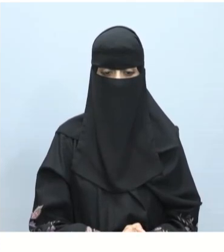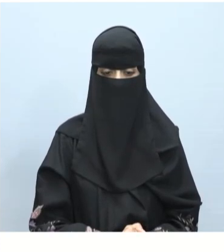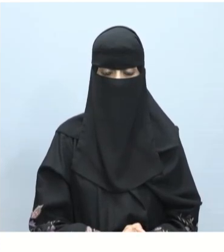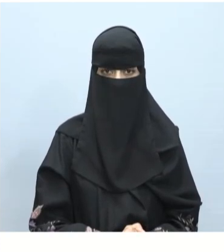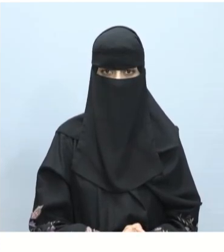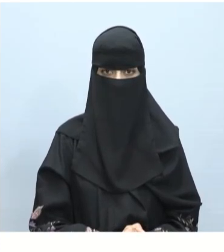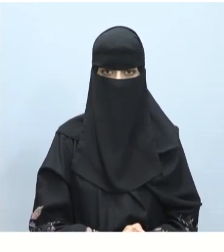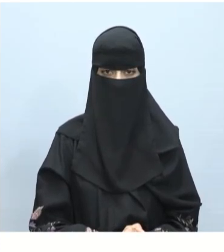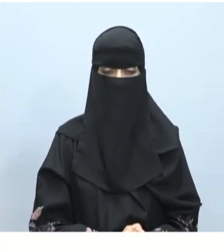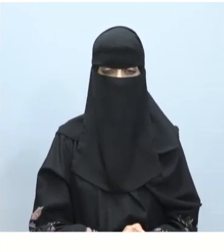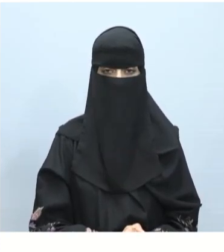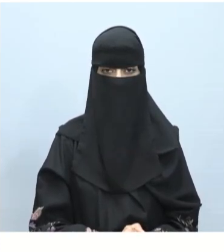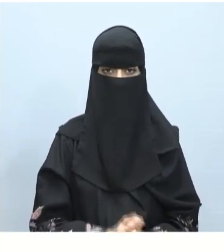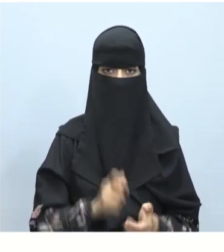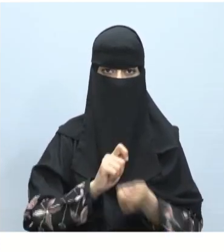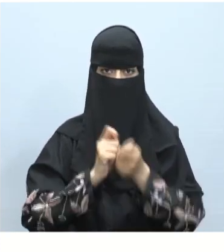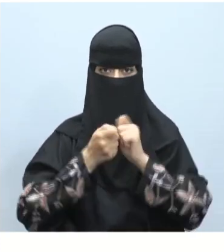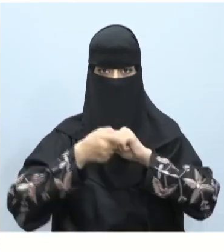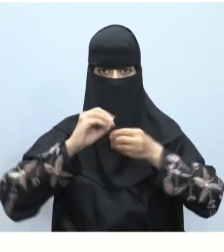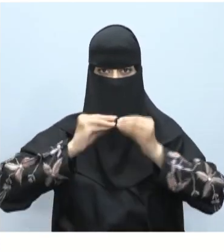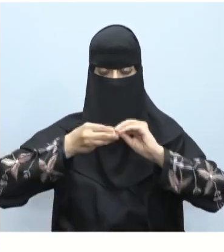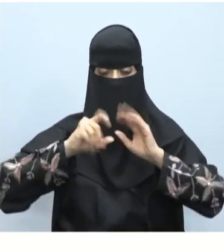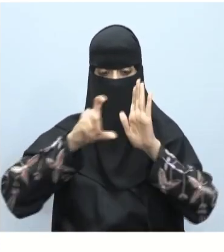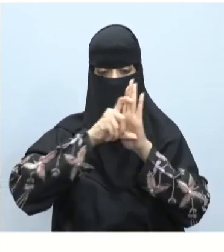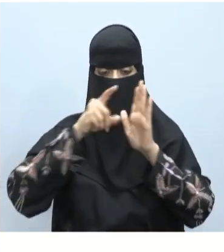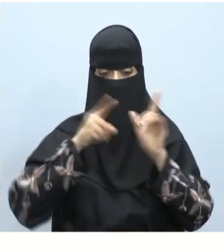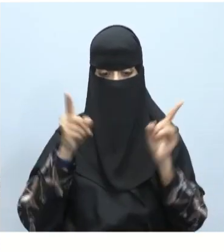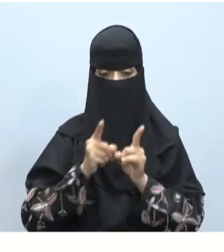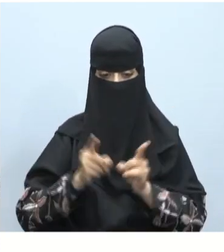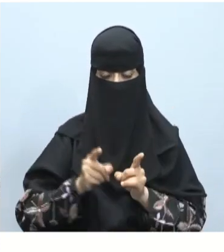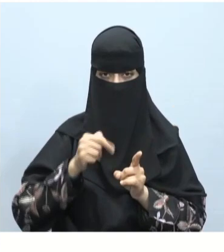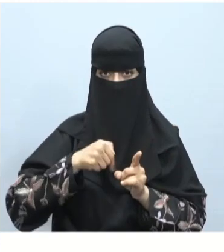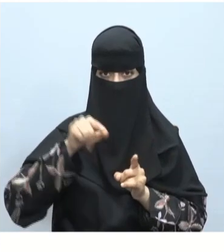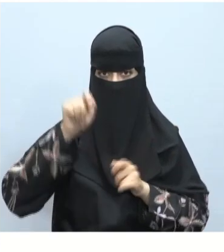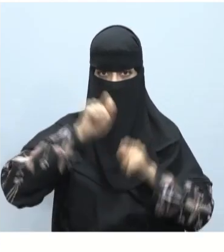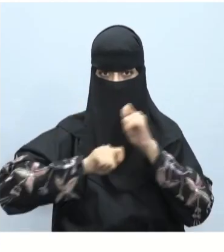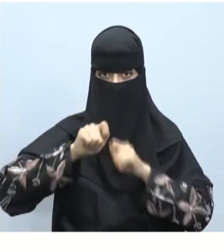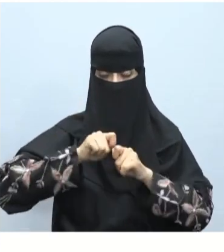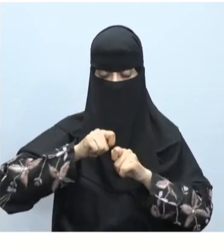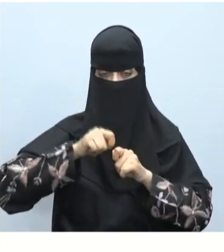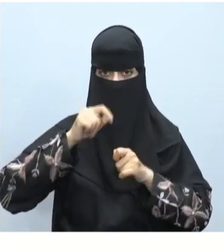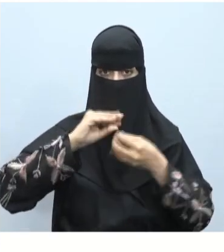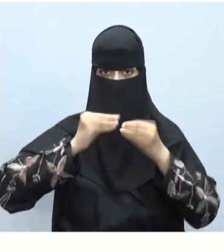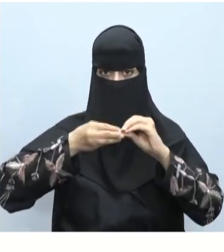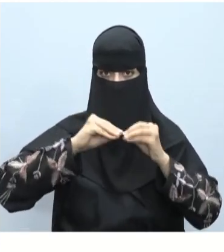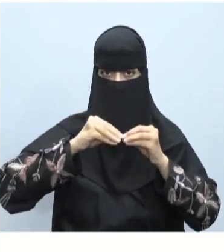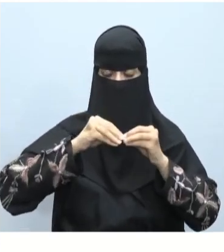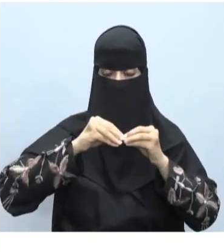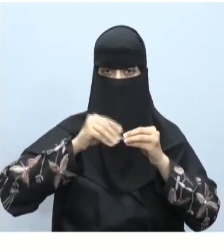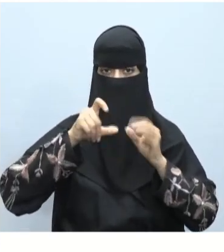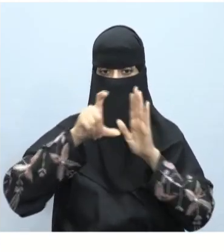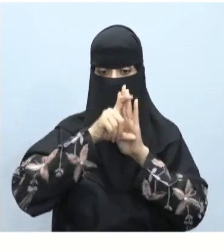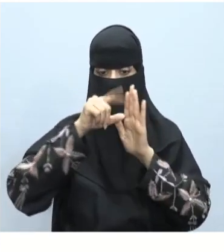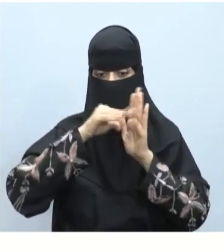لتغيير لون النص حدد واستخدم تلوين النص نلاحظ في التطبيق العملي لإضافة